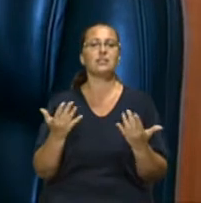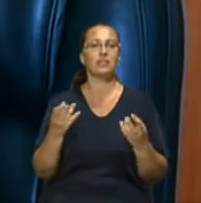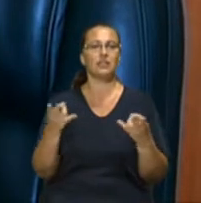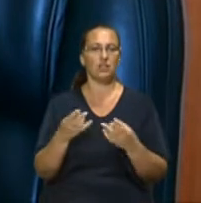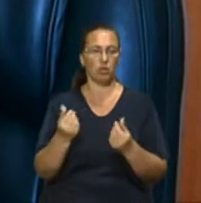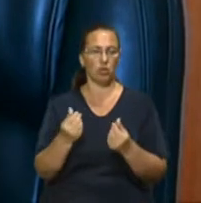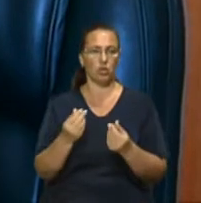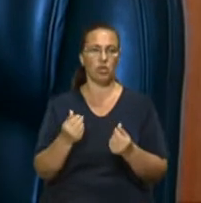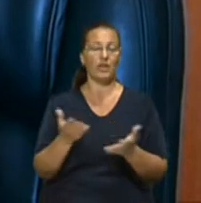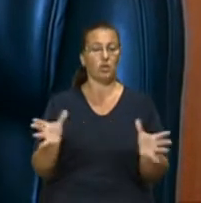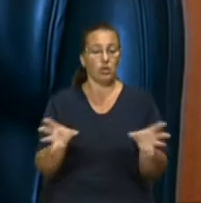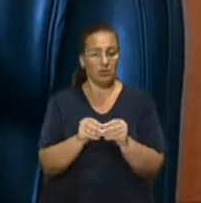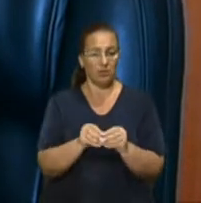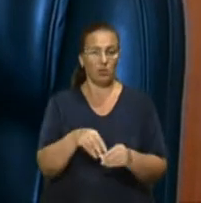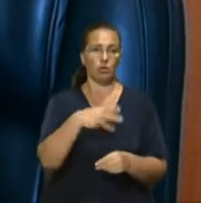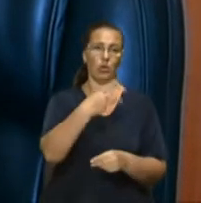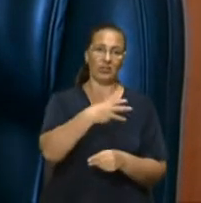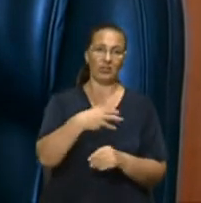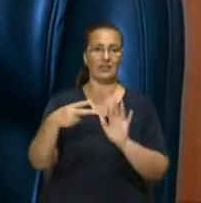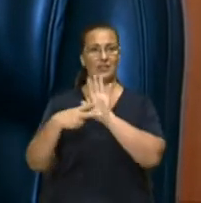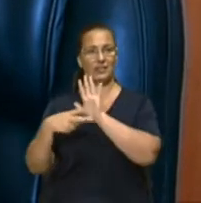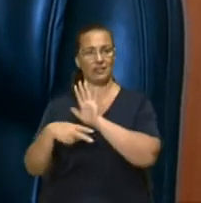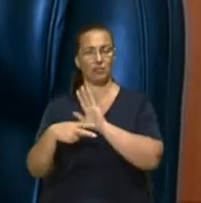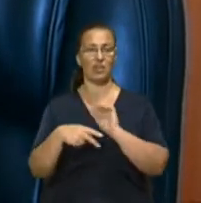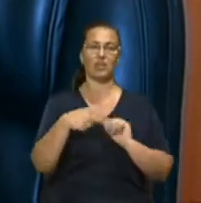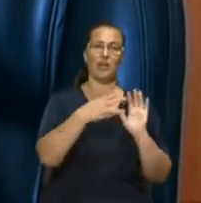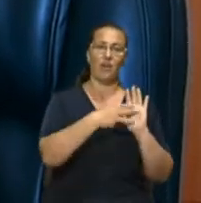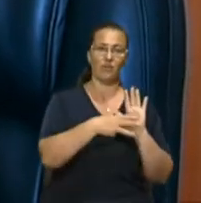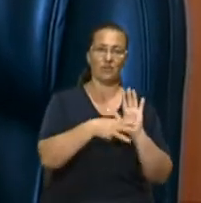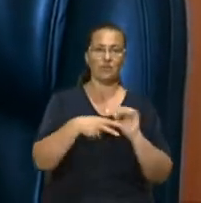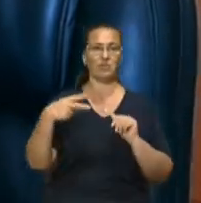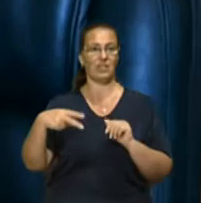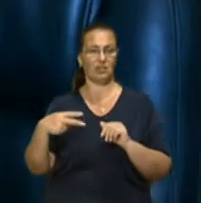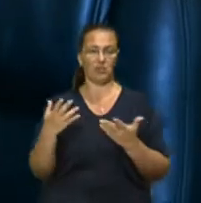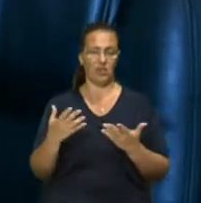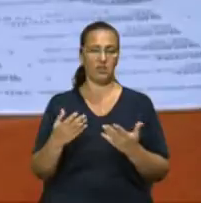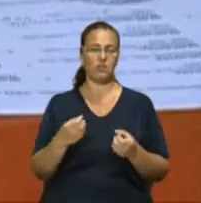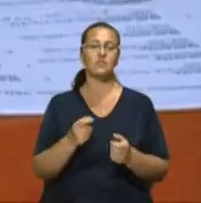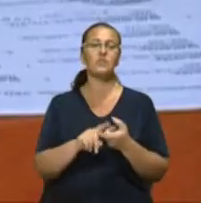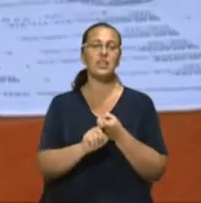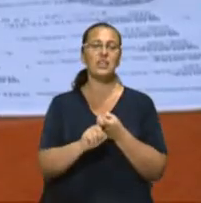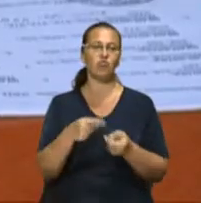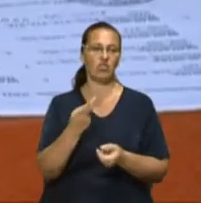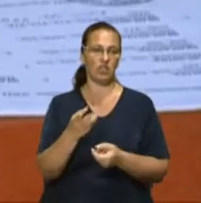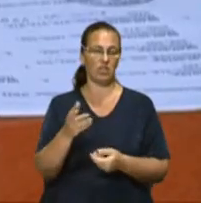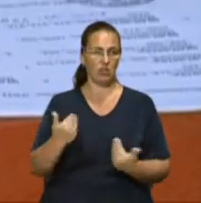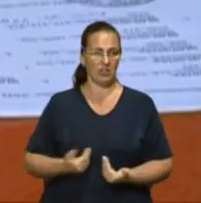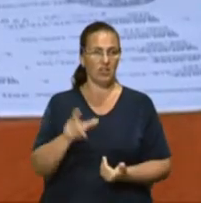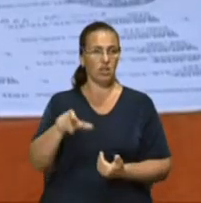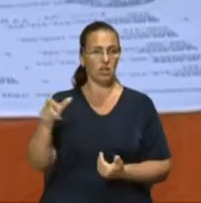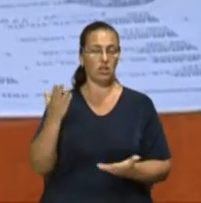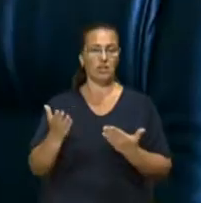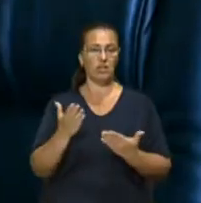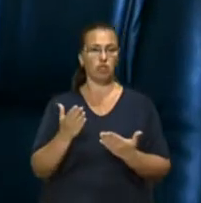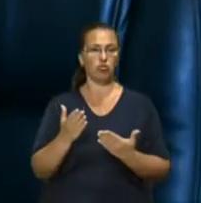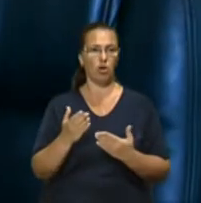йде від 70 до 30 і, по-моему, 80 на 20. Тобто такі є відсотки залежності від кількості мешканців. Якщо трішіни покрівлі, і це